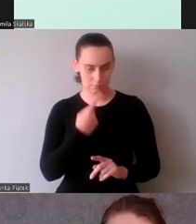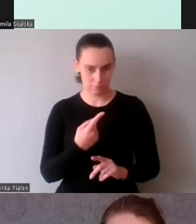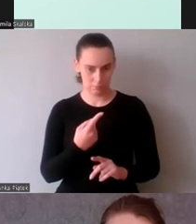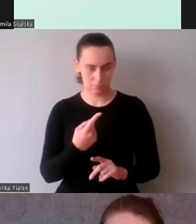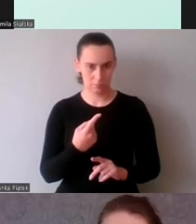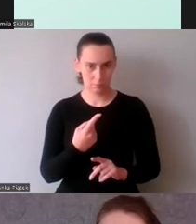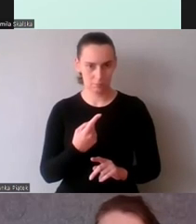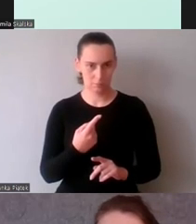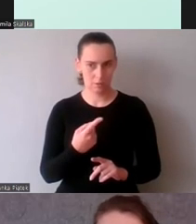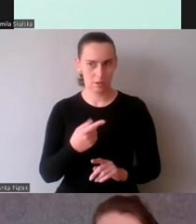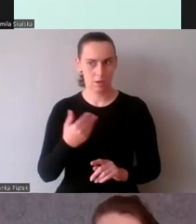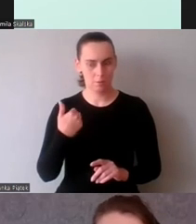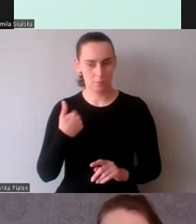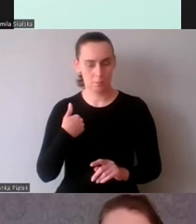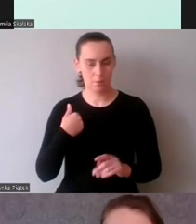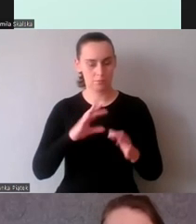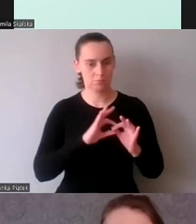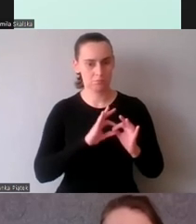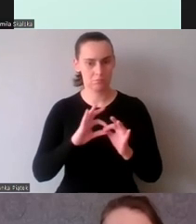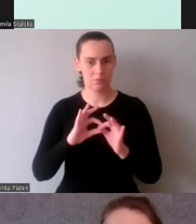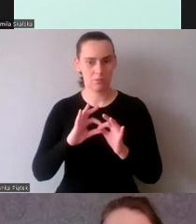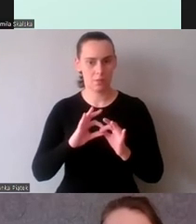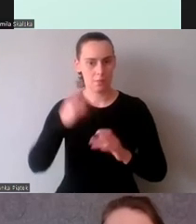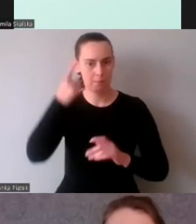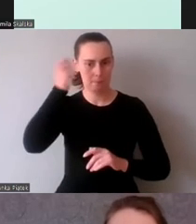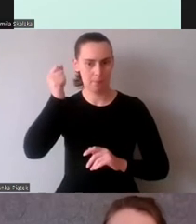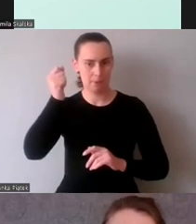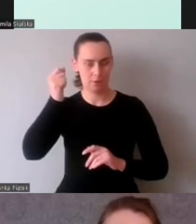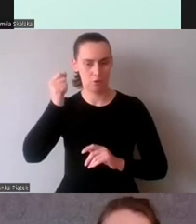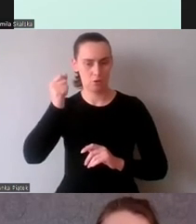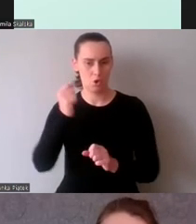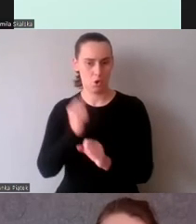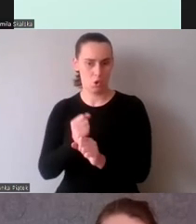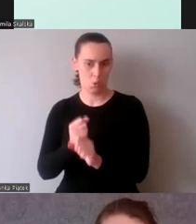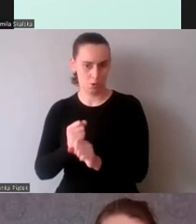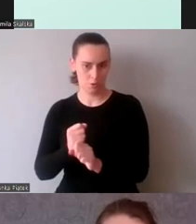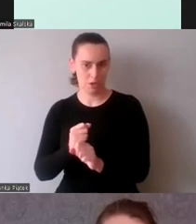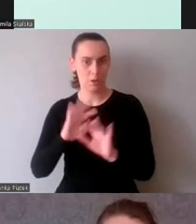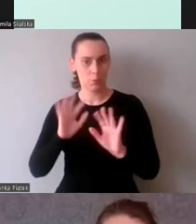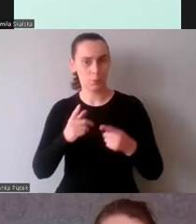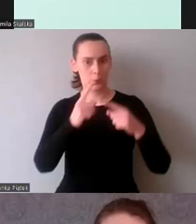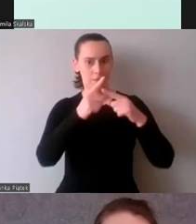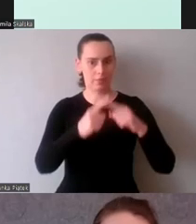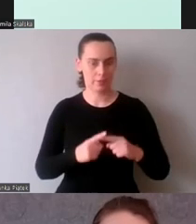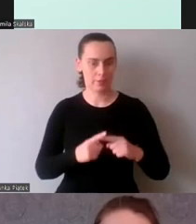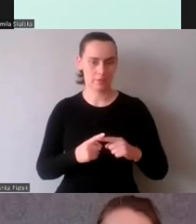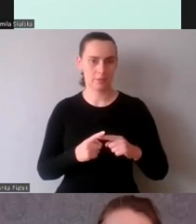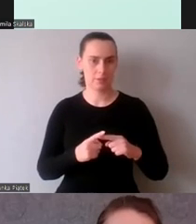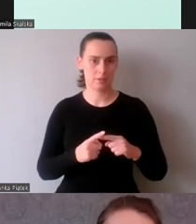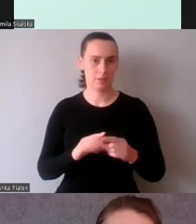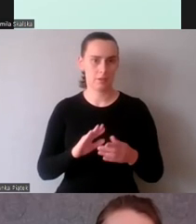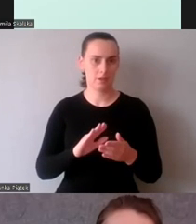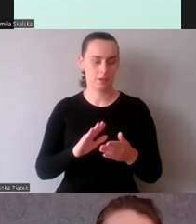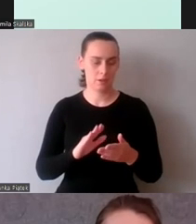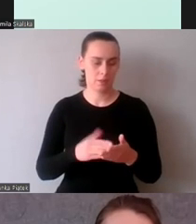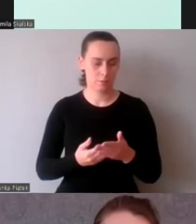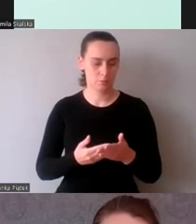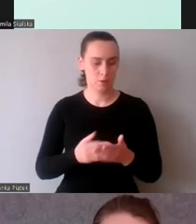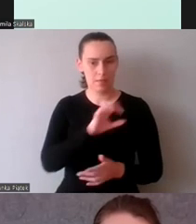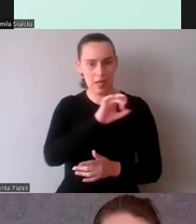dotyczyły one również pamięci roboczej, czyli te testy jak tłybak czy rozpiętości liter.